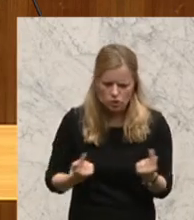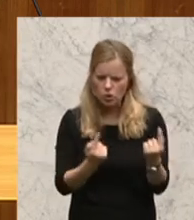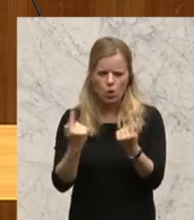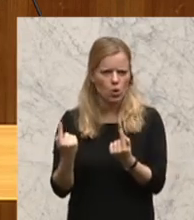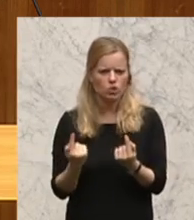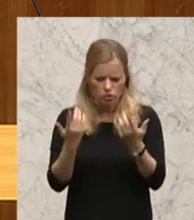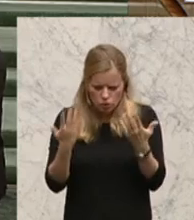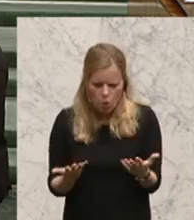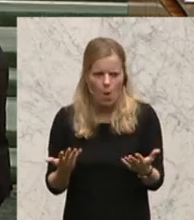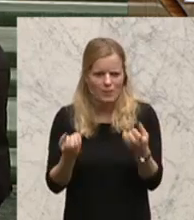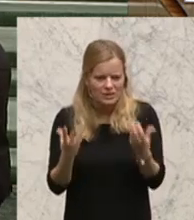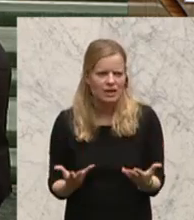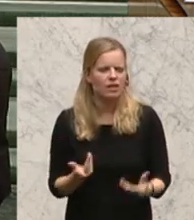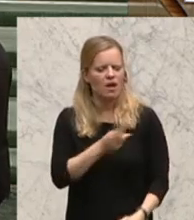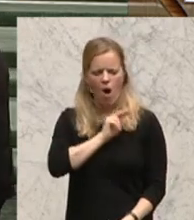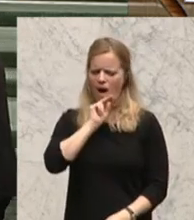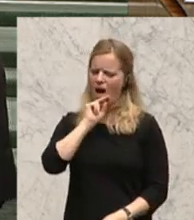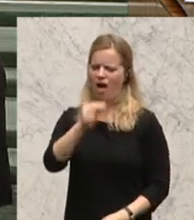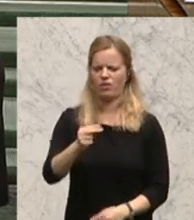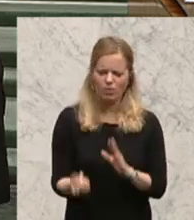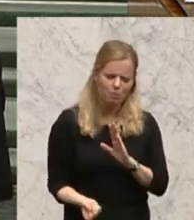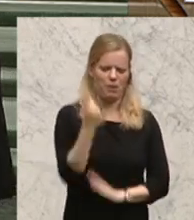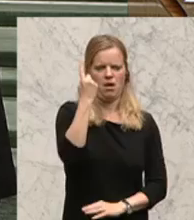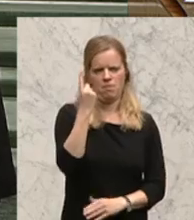Antworten geben. Und das haben wir gemacht.